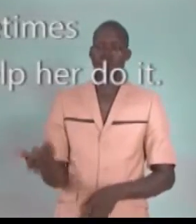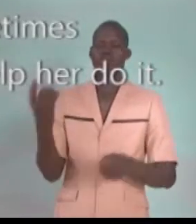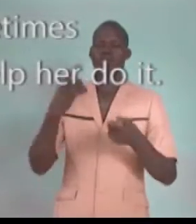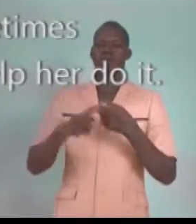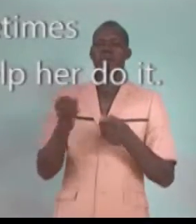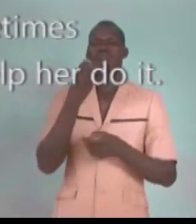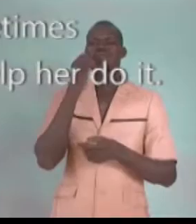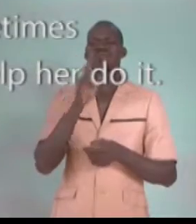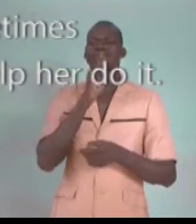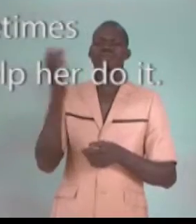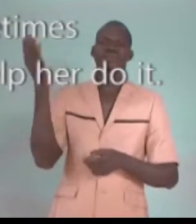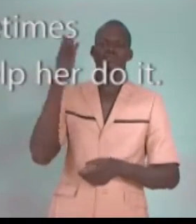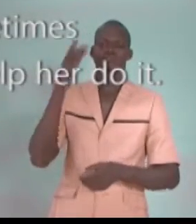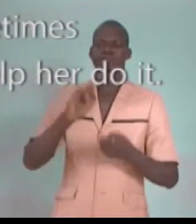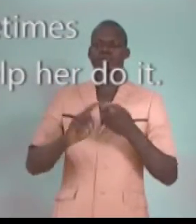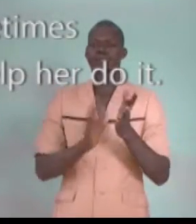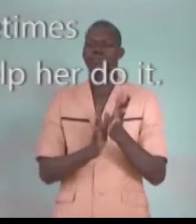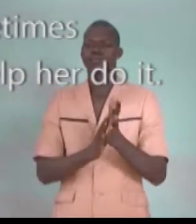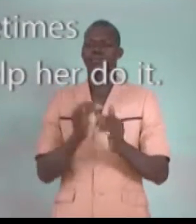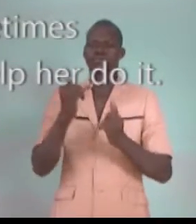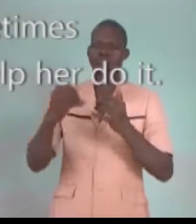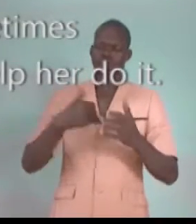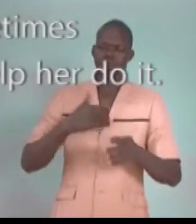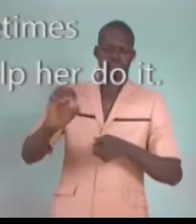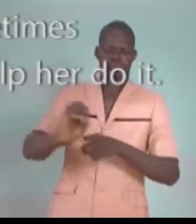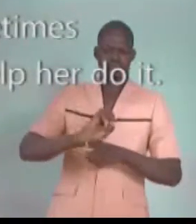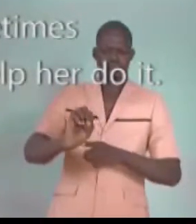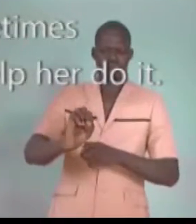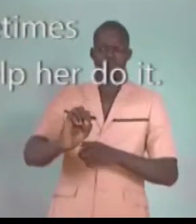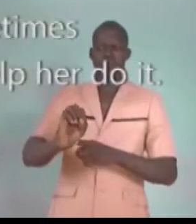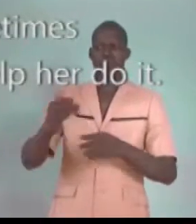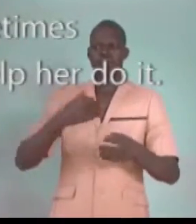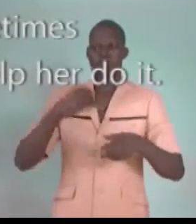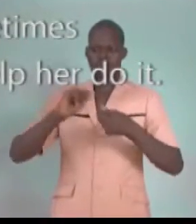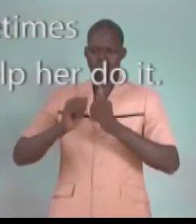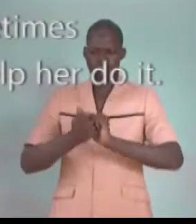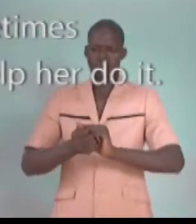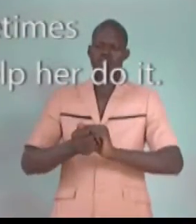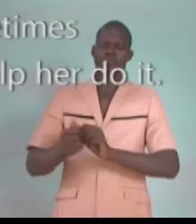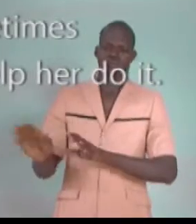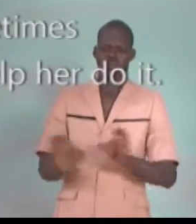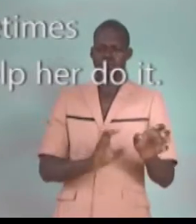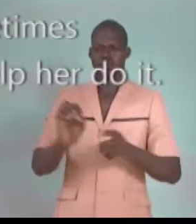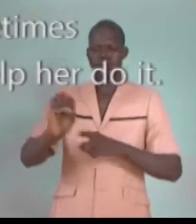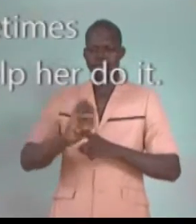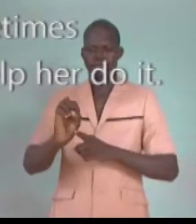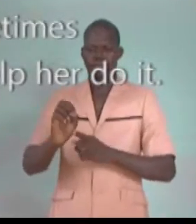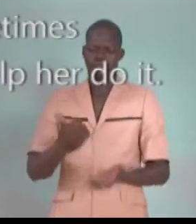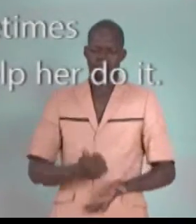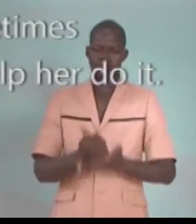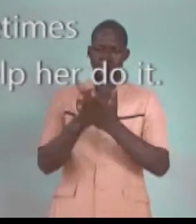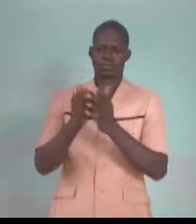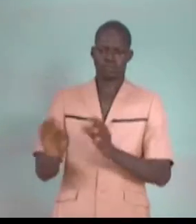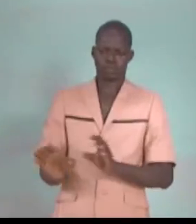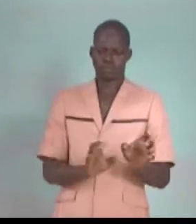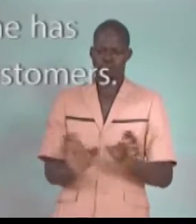elle est à l'école, si elle avait des exercices, si elle avait des difficultés à traiter un exercice, je l'ai aidée à traiter